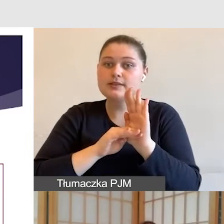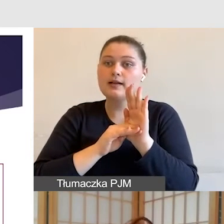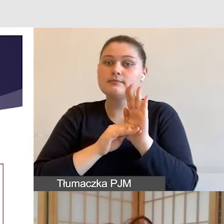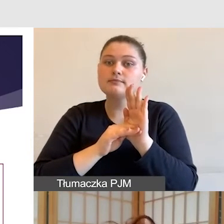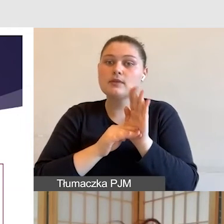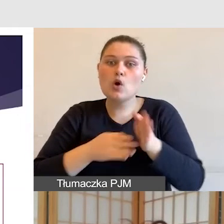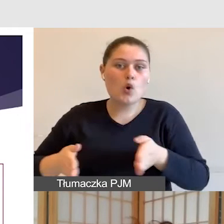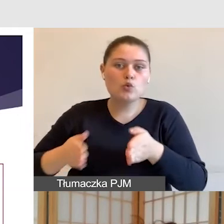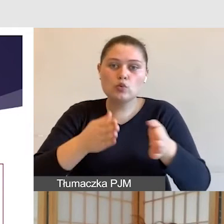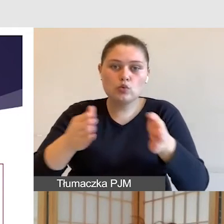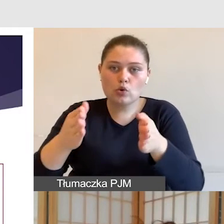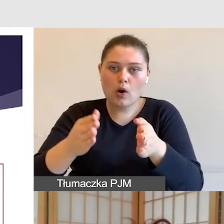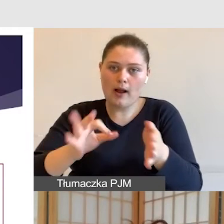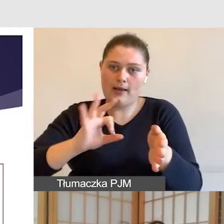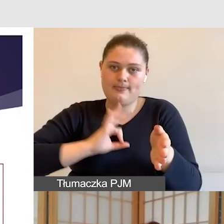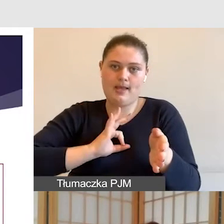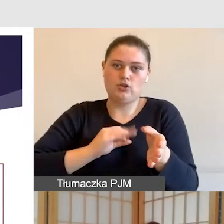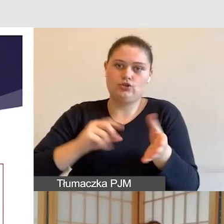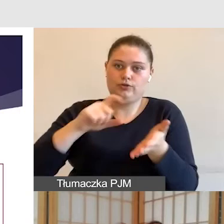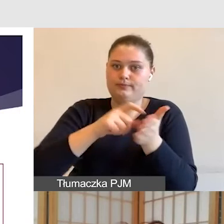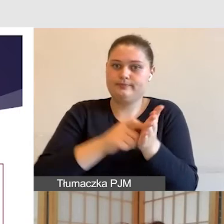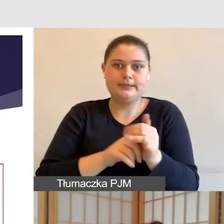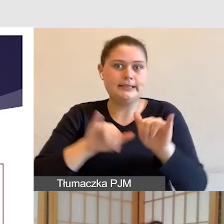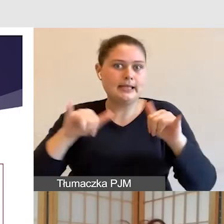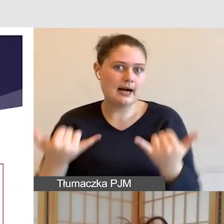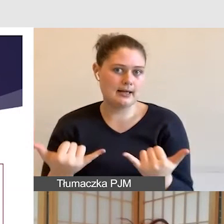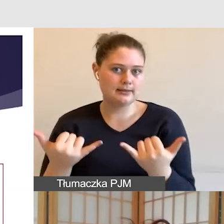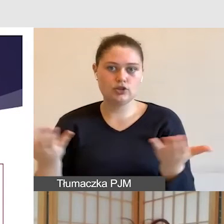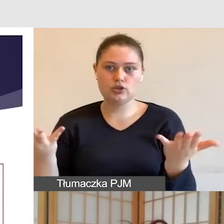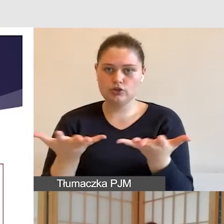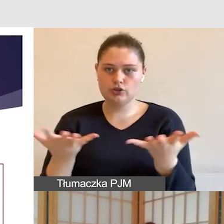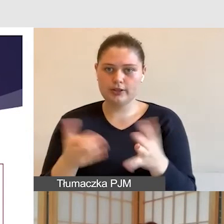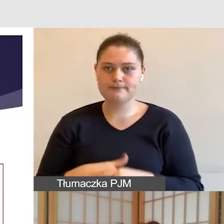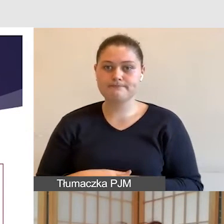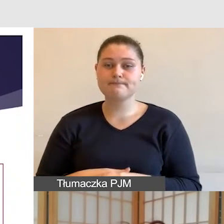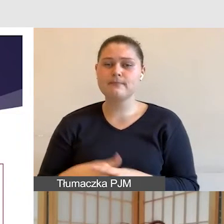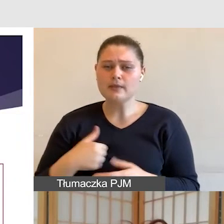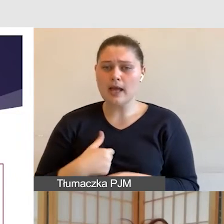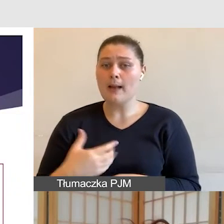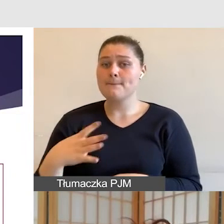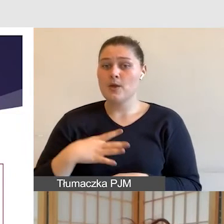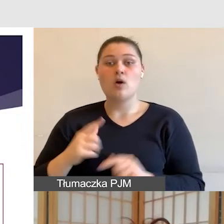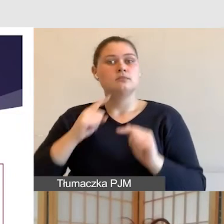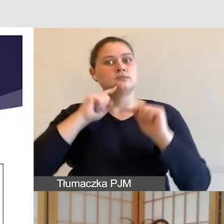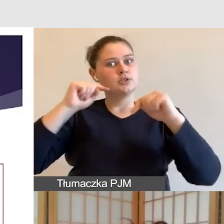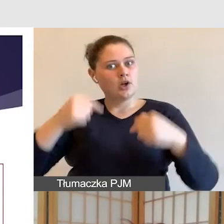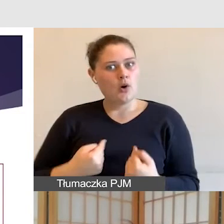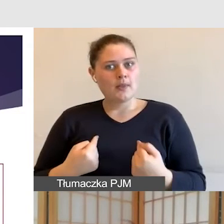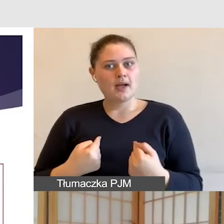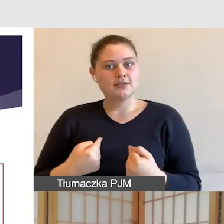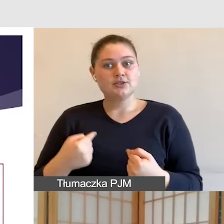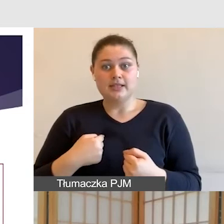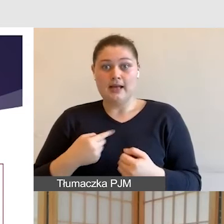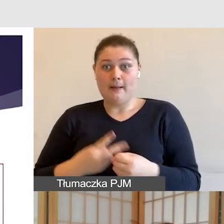gdzie odbywa się nasz wykład, szkolenie, czy warsztat, o czym ja się niejednokrotnie przekonałam, iż wchodząc do budynku, którego nie znam,